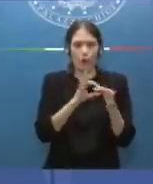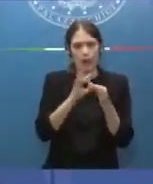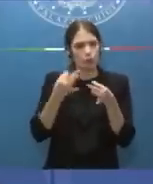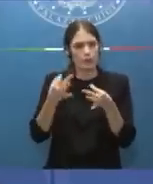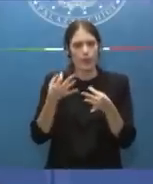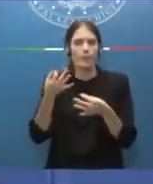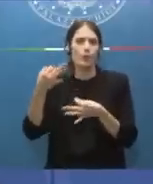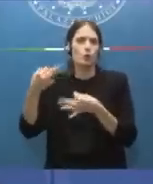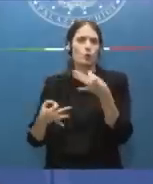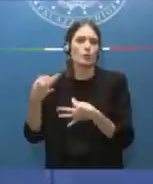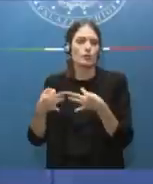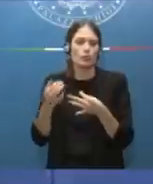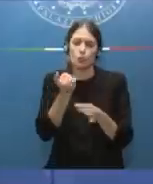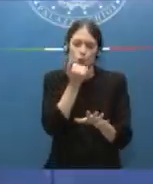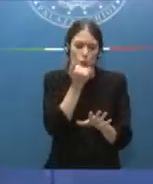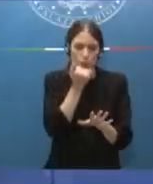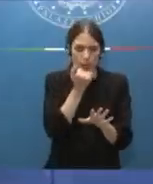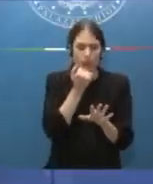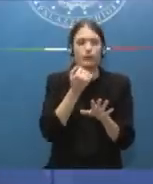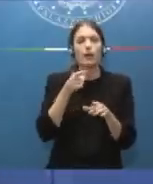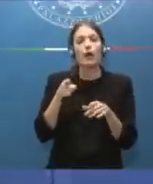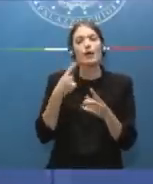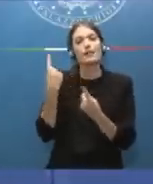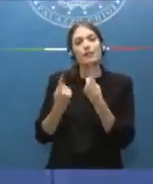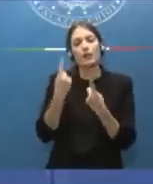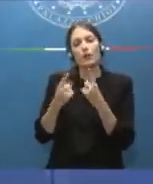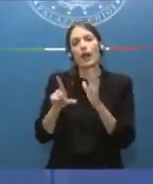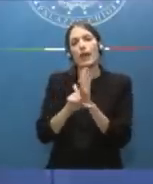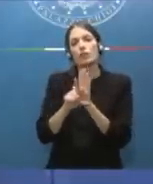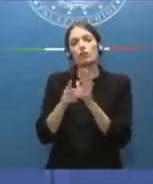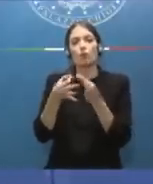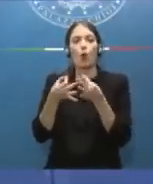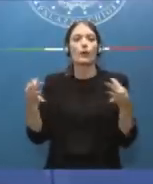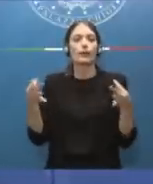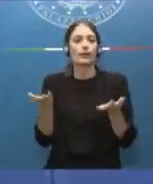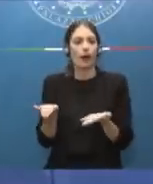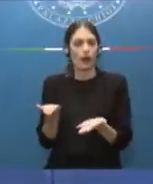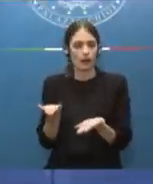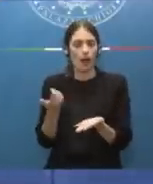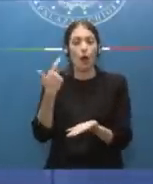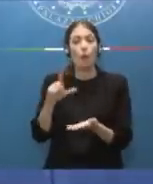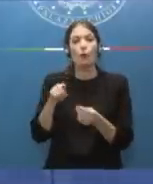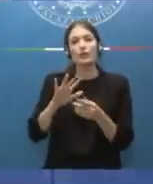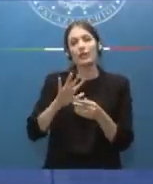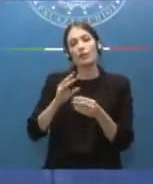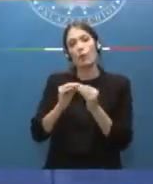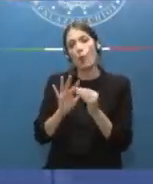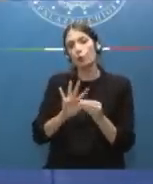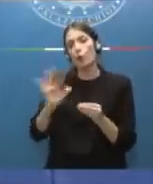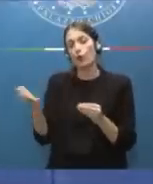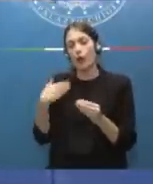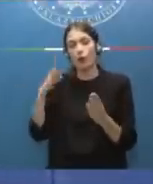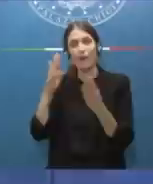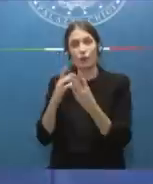di chiedo scusa almeno in termini di legge ordinaria. perché l'altro modo per affrontare la